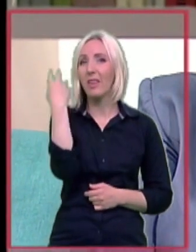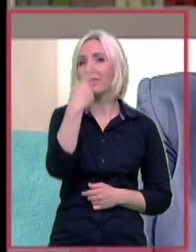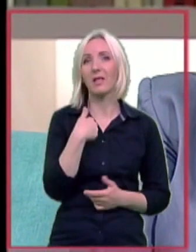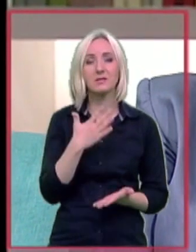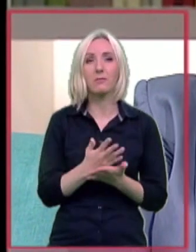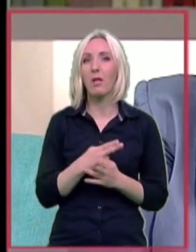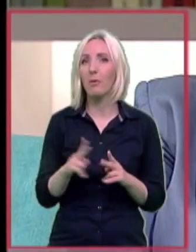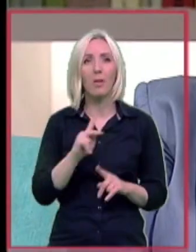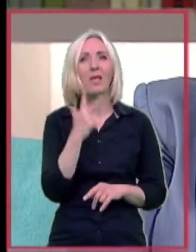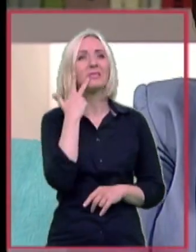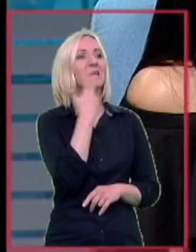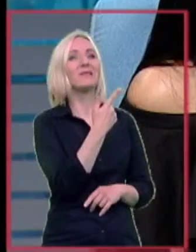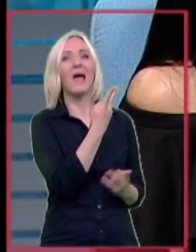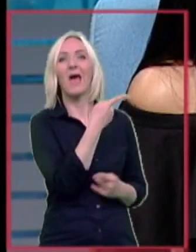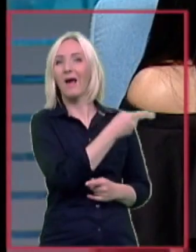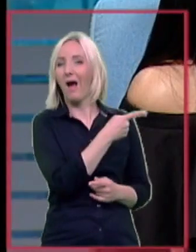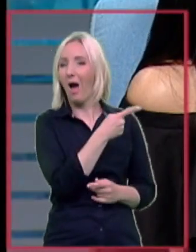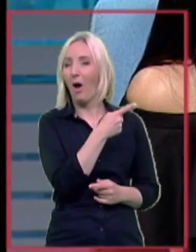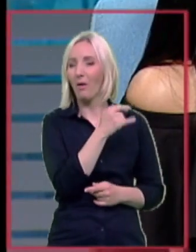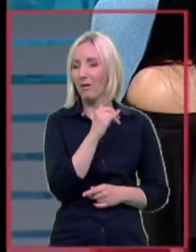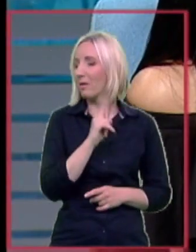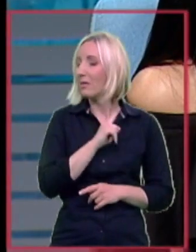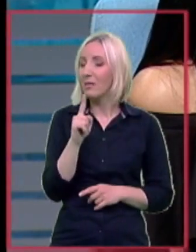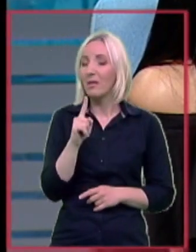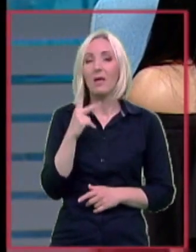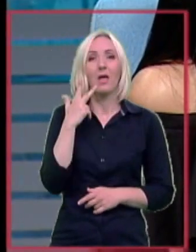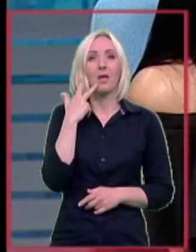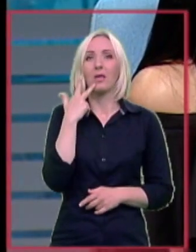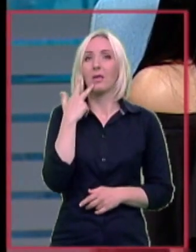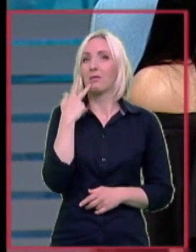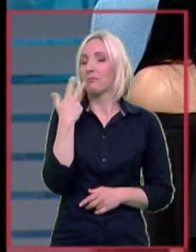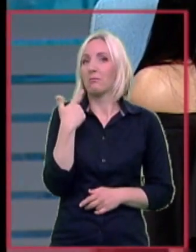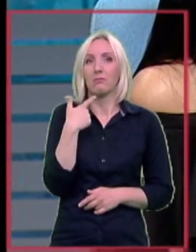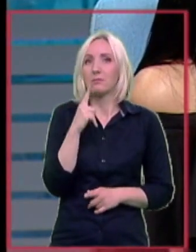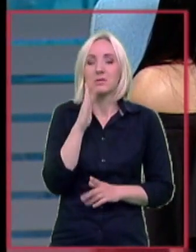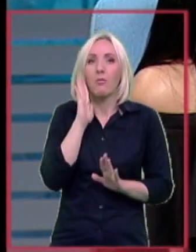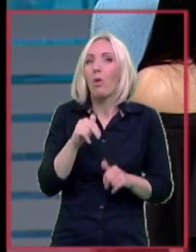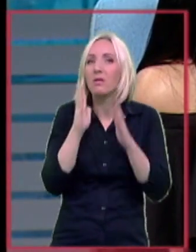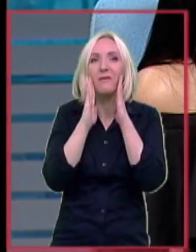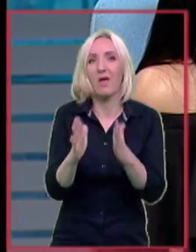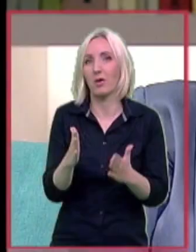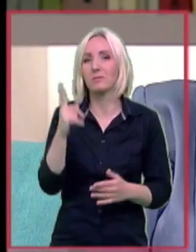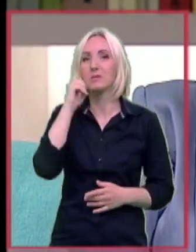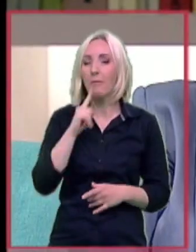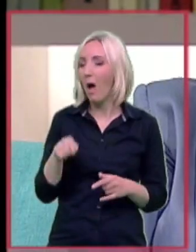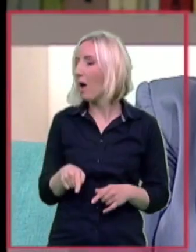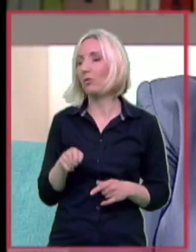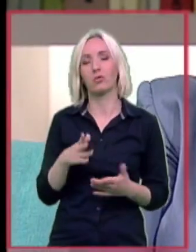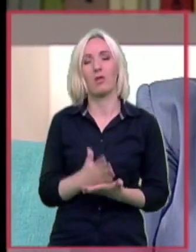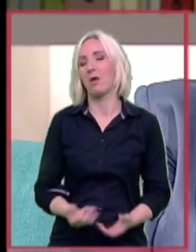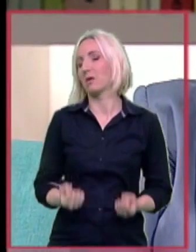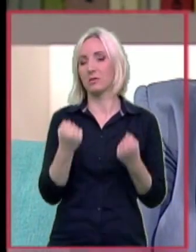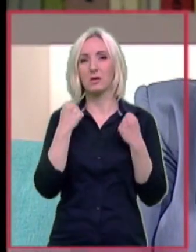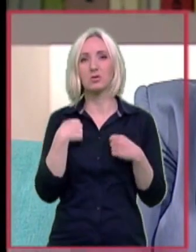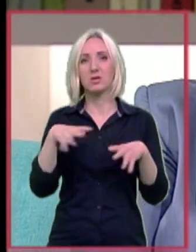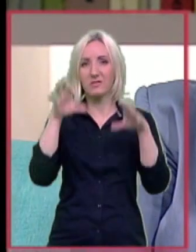ne tri dana, nego dve nedelje, ni tamo ni vamo. Nismo mogli da verujemo. Mislim da je za majku to najteže i shvatila